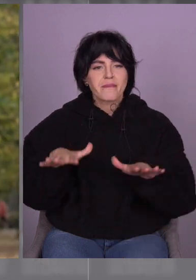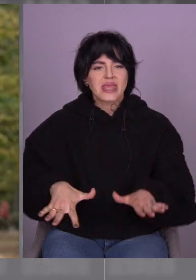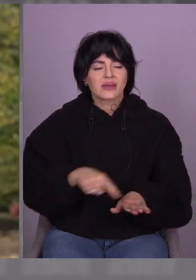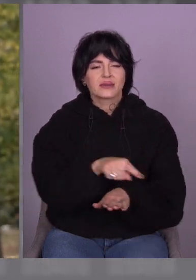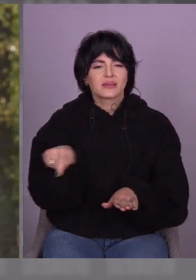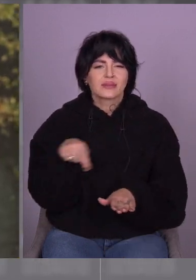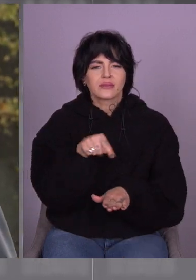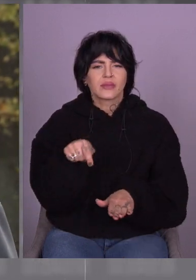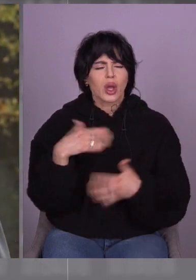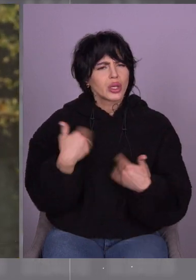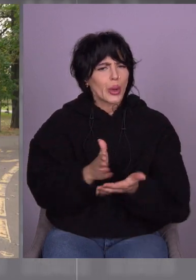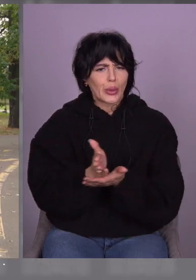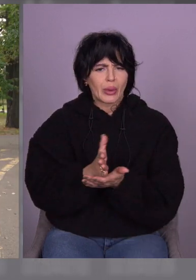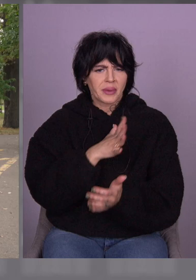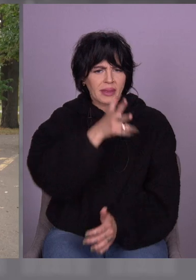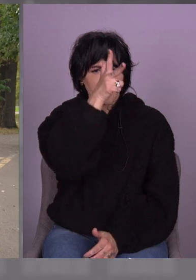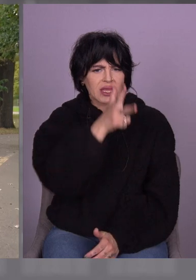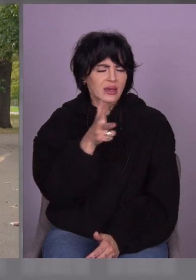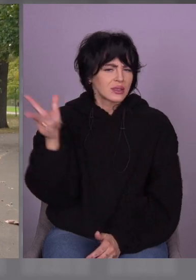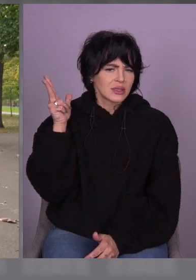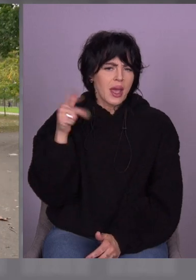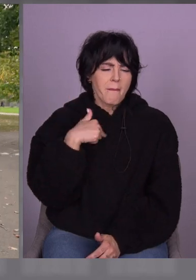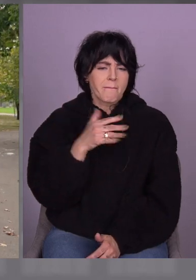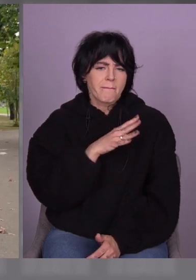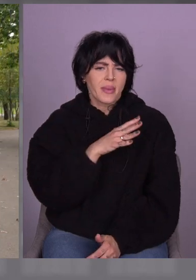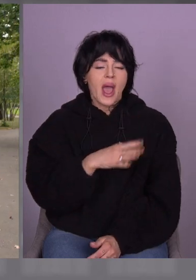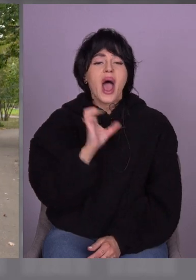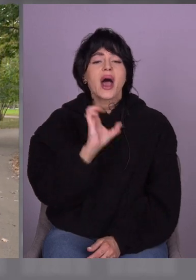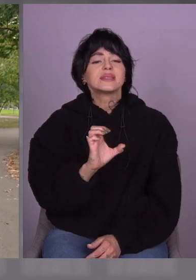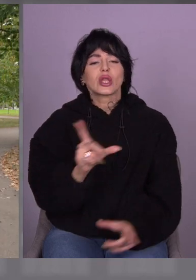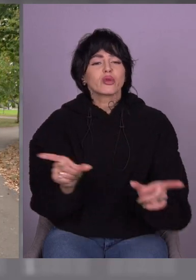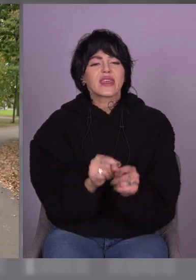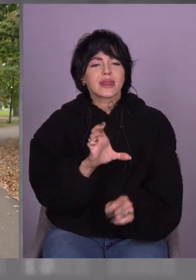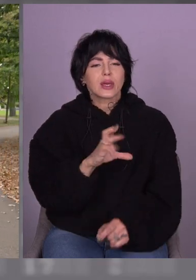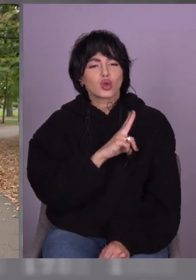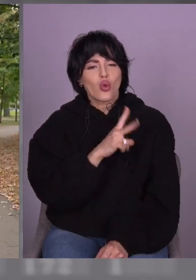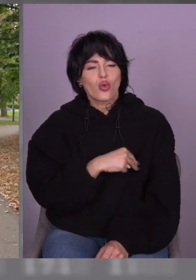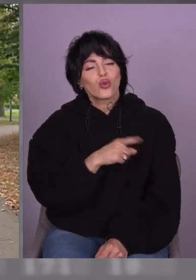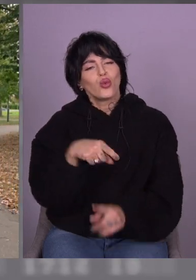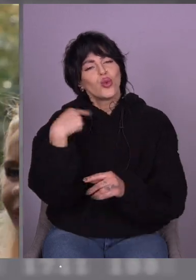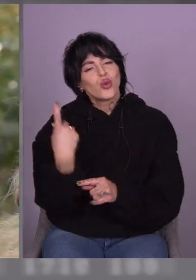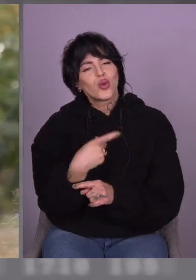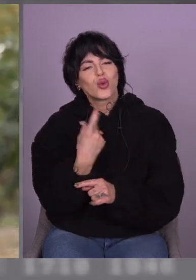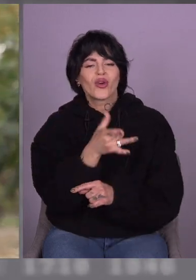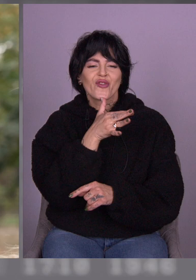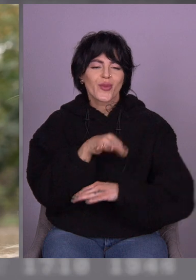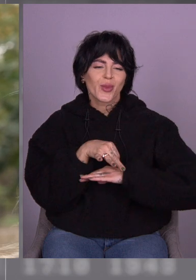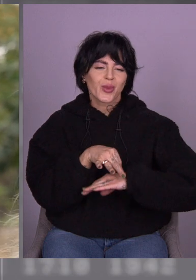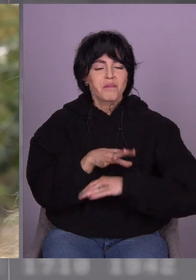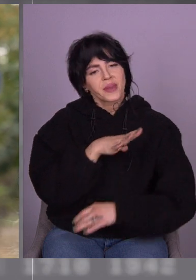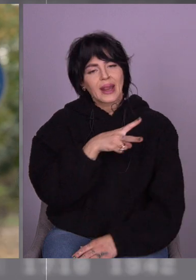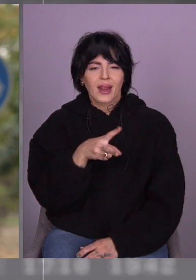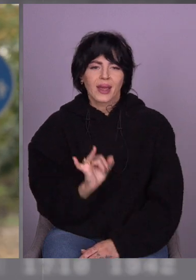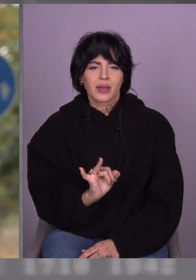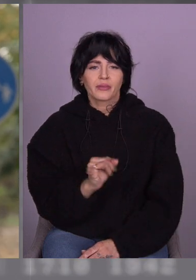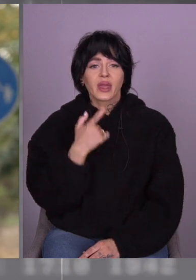був десь місяців три назад. Скажіть, будь ласка, а от з доньками тут? От ви проводили час з ними? Альона приїжджає,